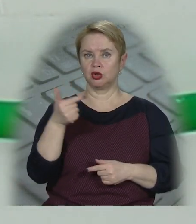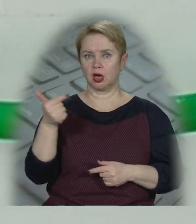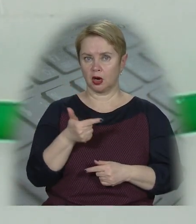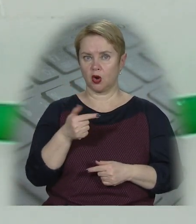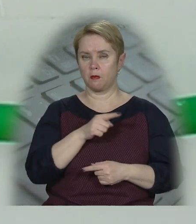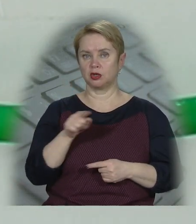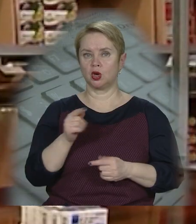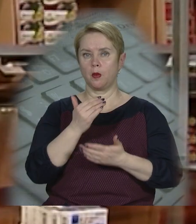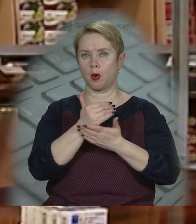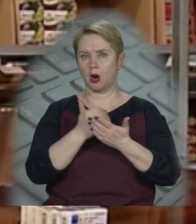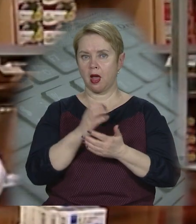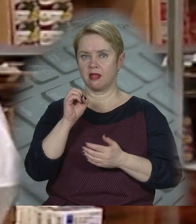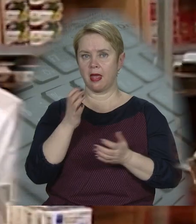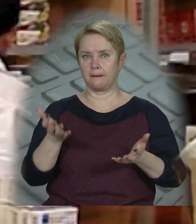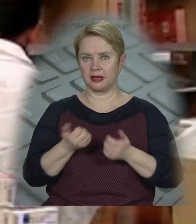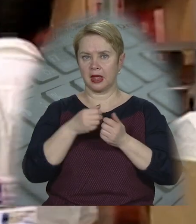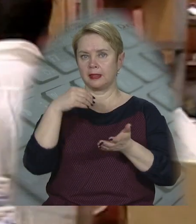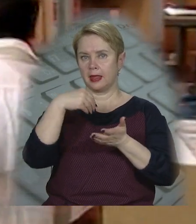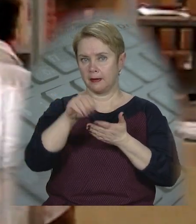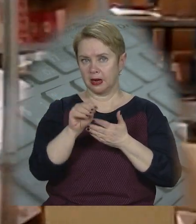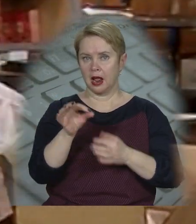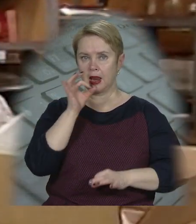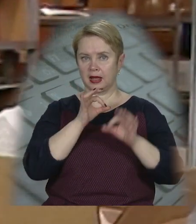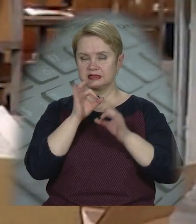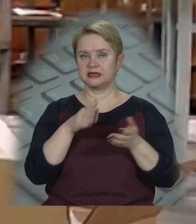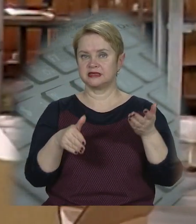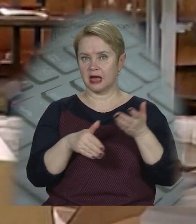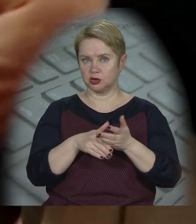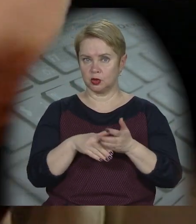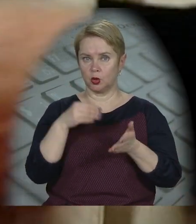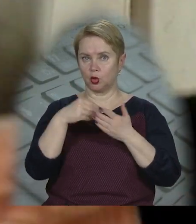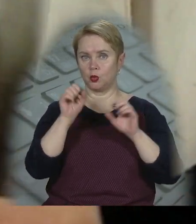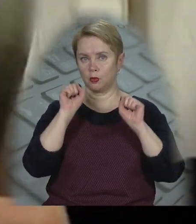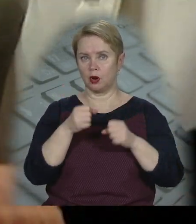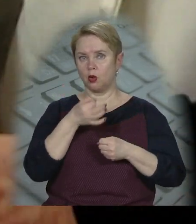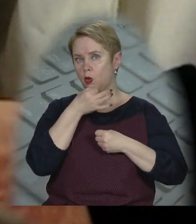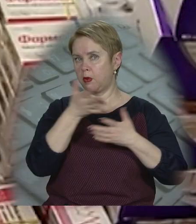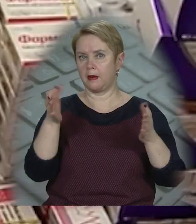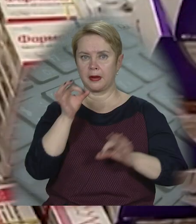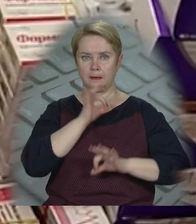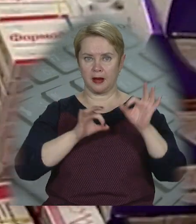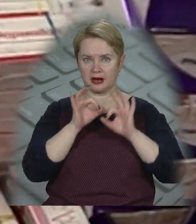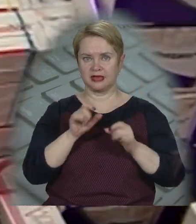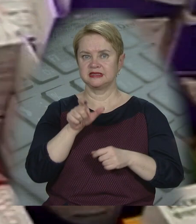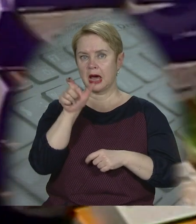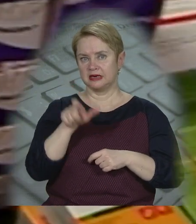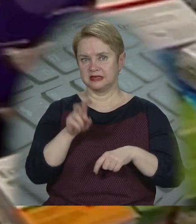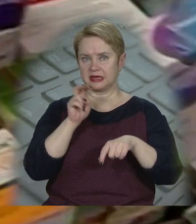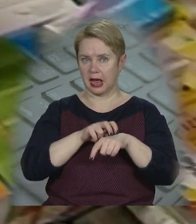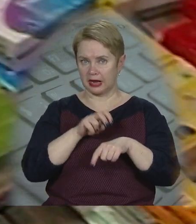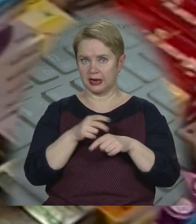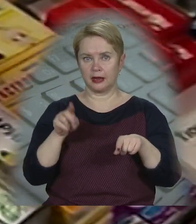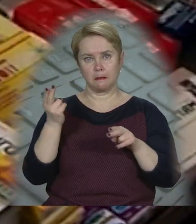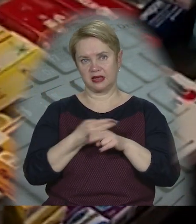тисячу гривень у межах програми «Є підтримка» на придбання лікарських засобів. Купити можна будь-які препарати – за рецептом